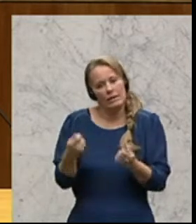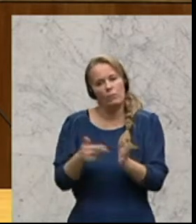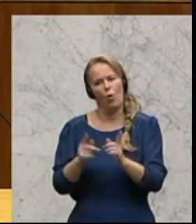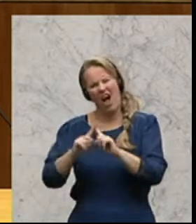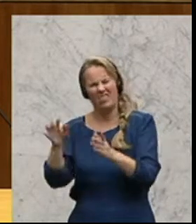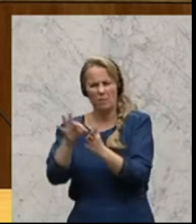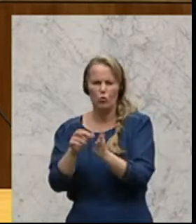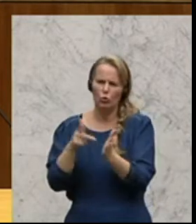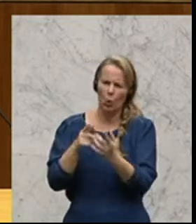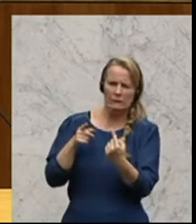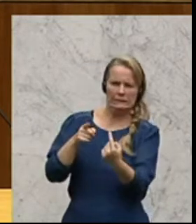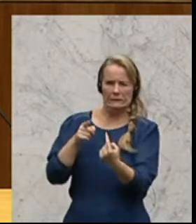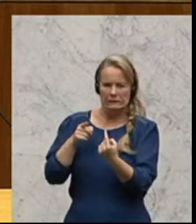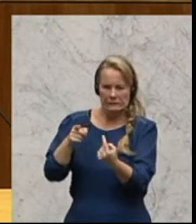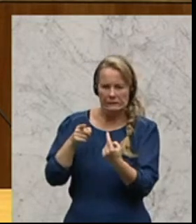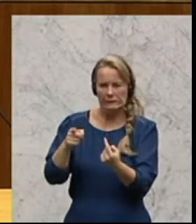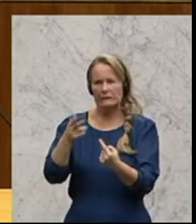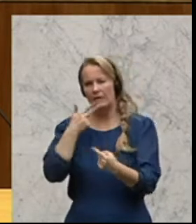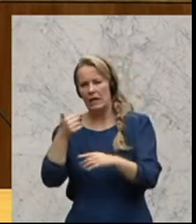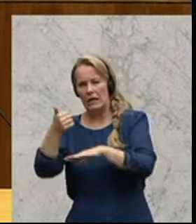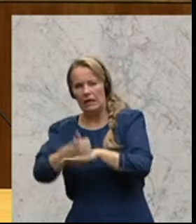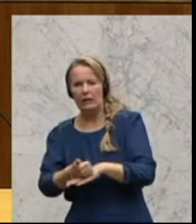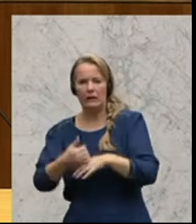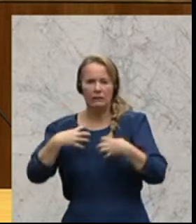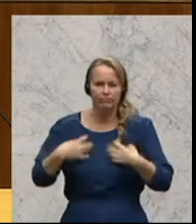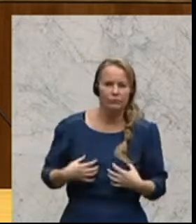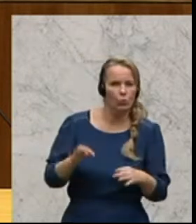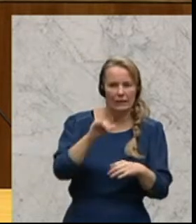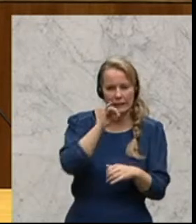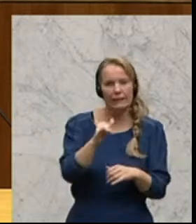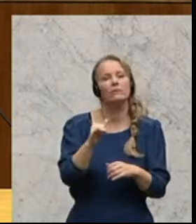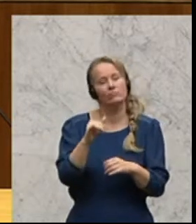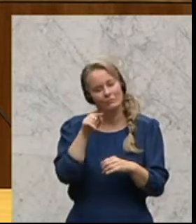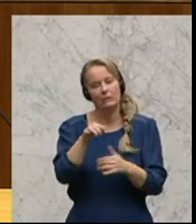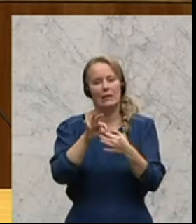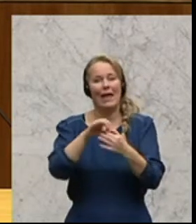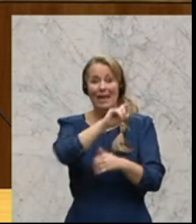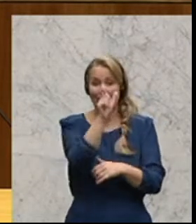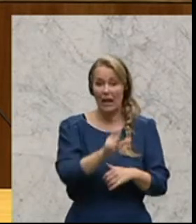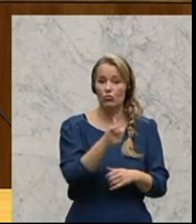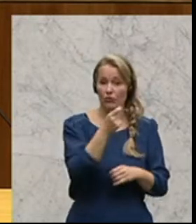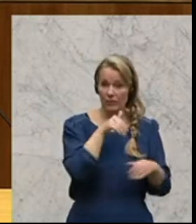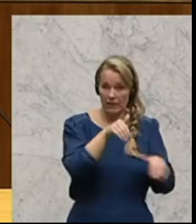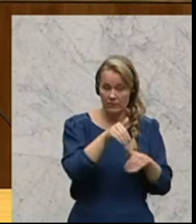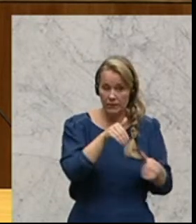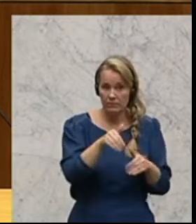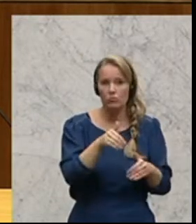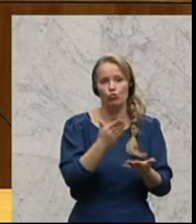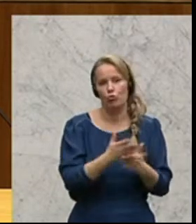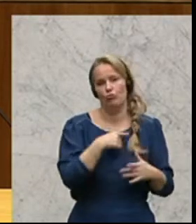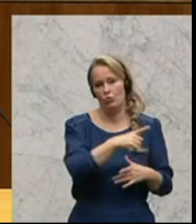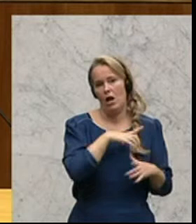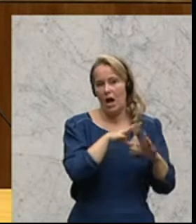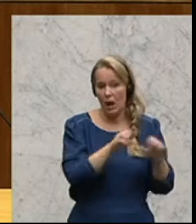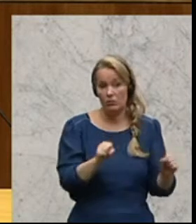Punkt, wo es Differenzen gibt in der Frage Residenzprinzip oder Nicht-Residenzprinzip. Und ich habe mit dem italienischen Finanzminister vereinbart,